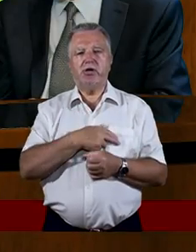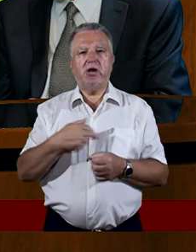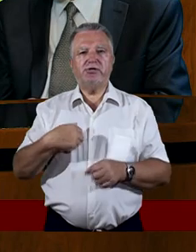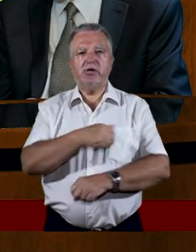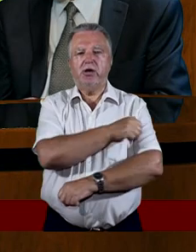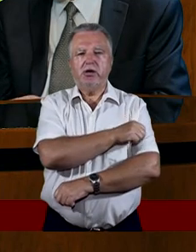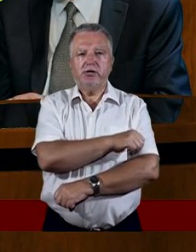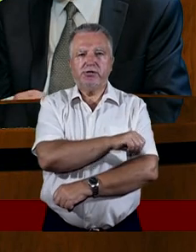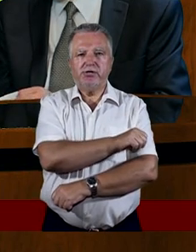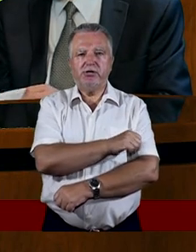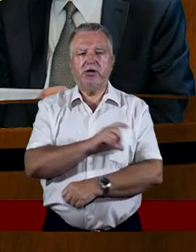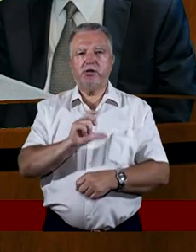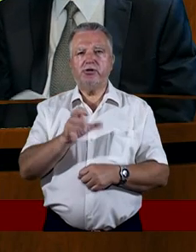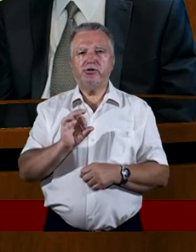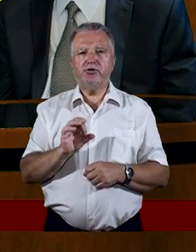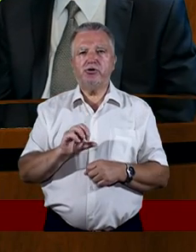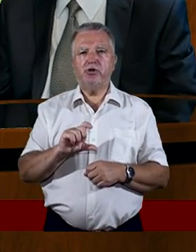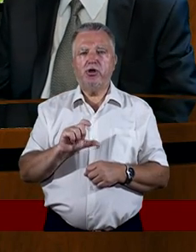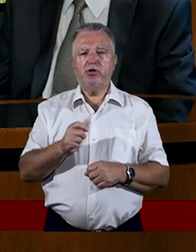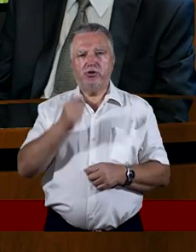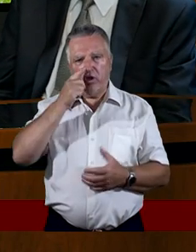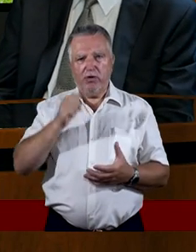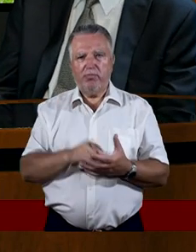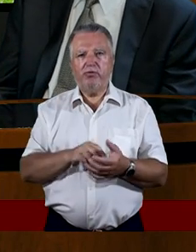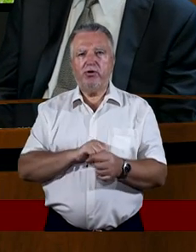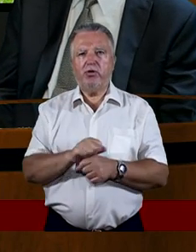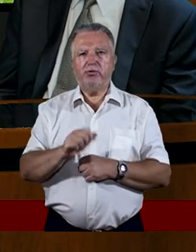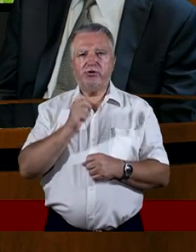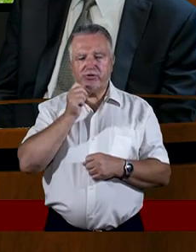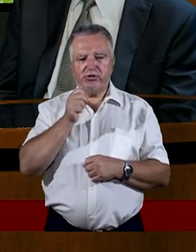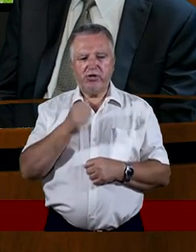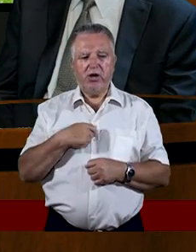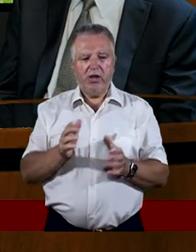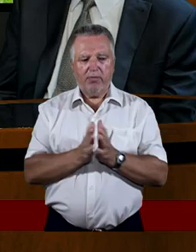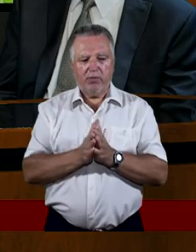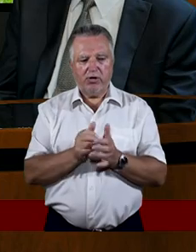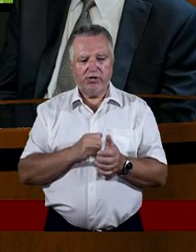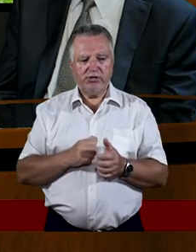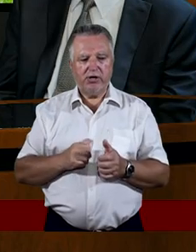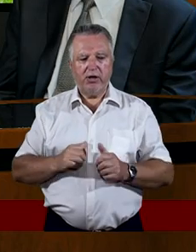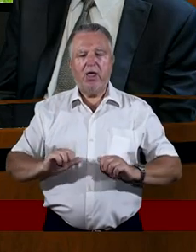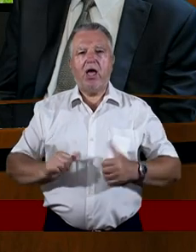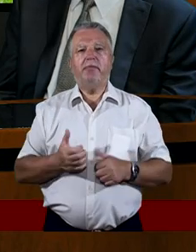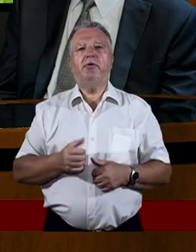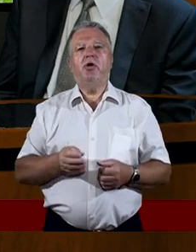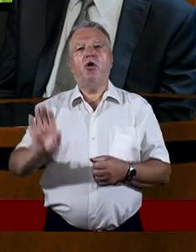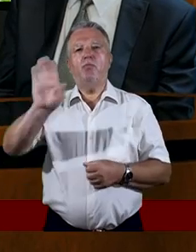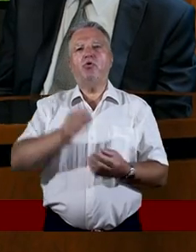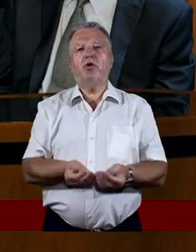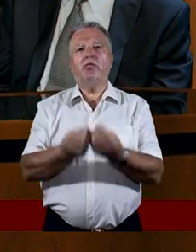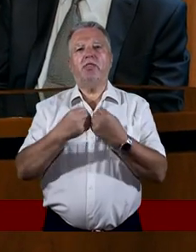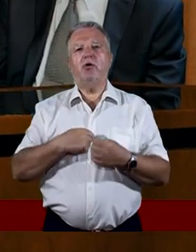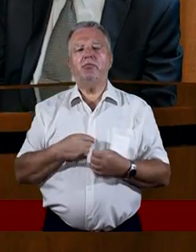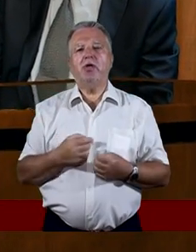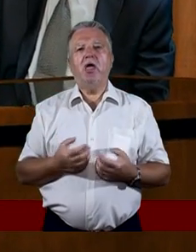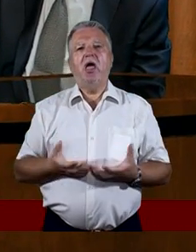chrześcijaństwie coś, co powinno mieć miejsce codziennie, ja o to się modlę, żeby była taka pasja. Żeby